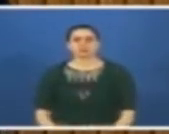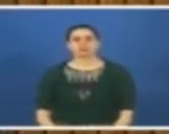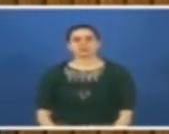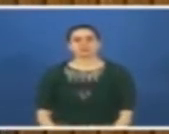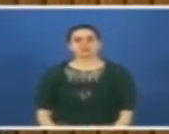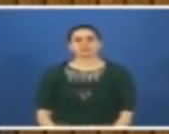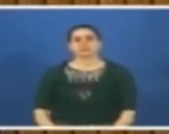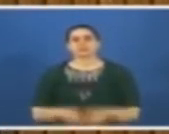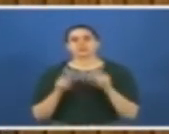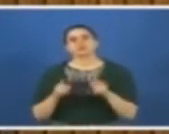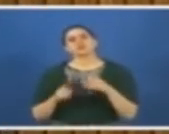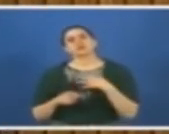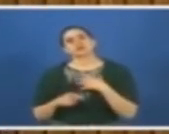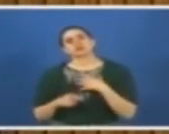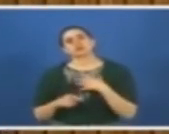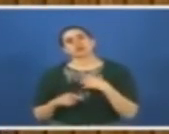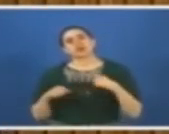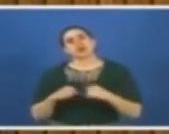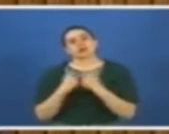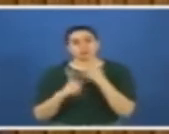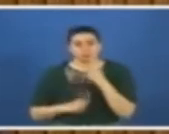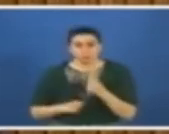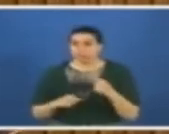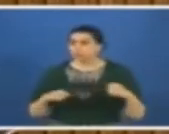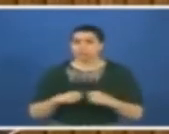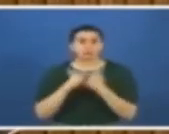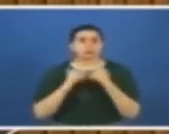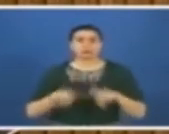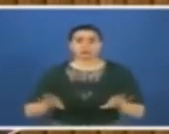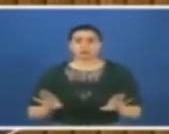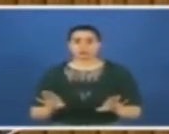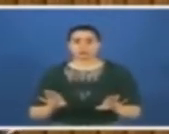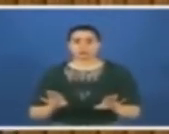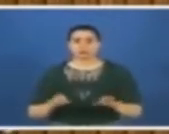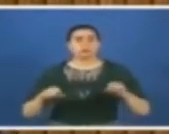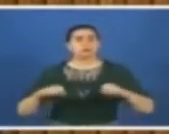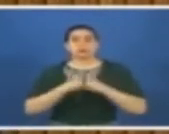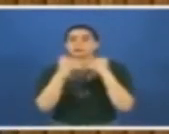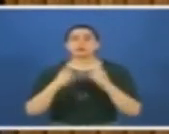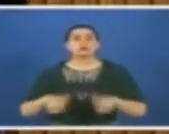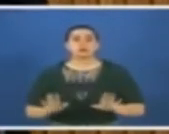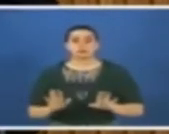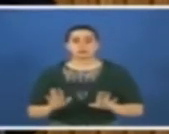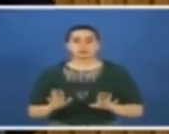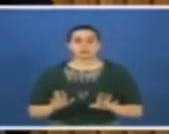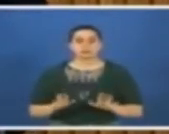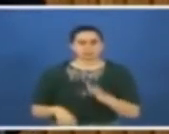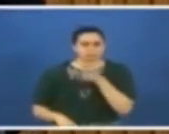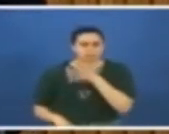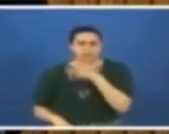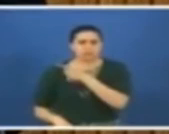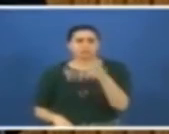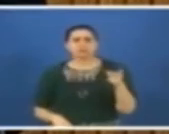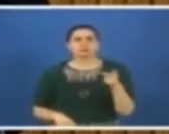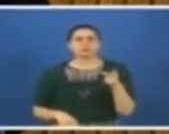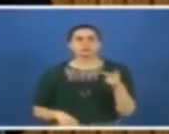Efendim bu bir gafmış. Gaf değil efendim. Gaf değil. Gaf değil bu. Biliyorsunuz